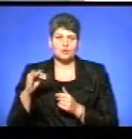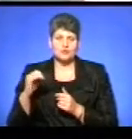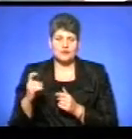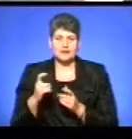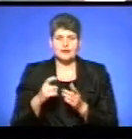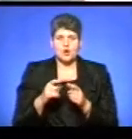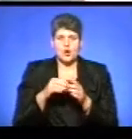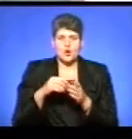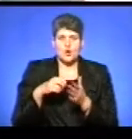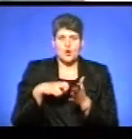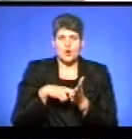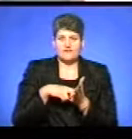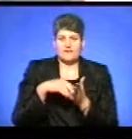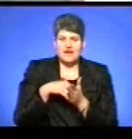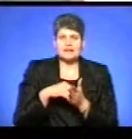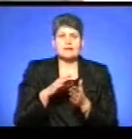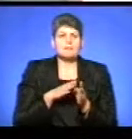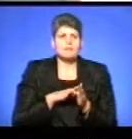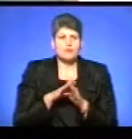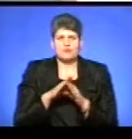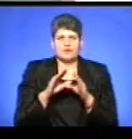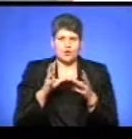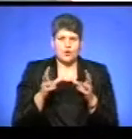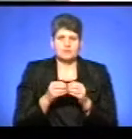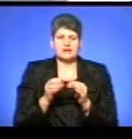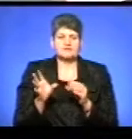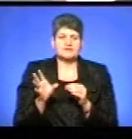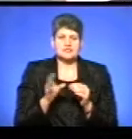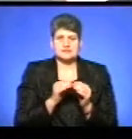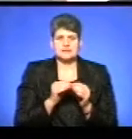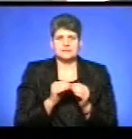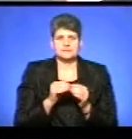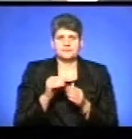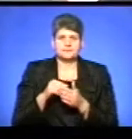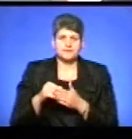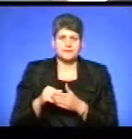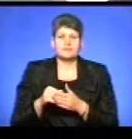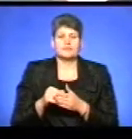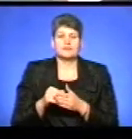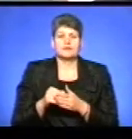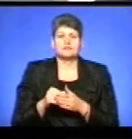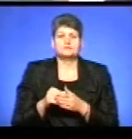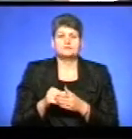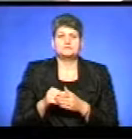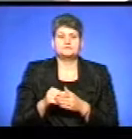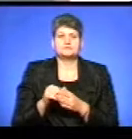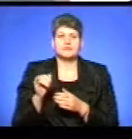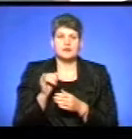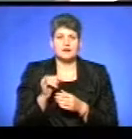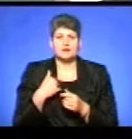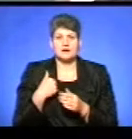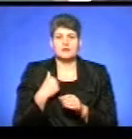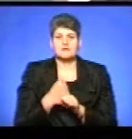конверт і повний комплект всіх, і я